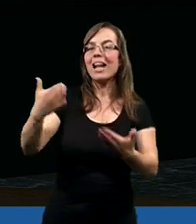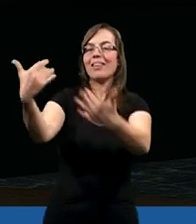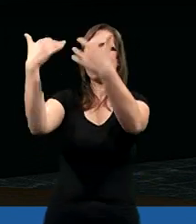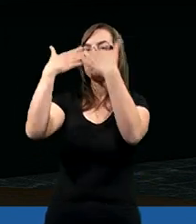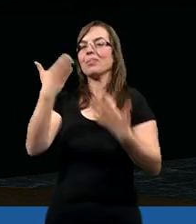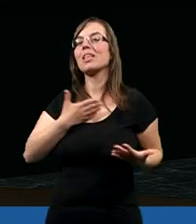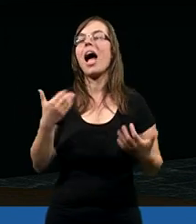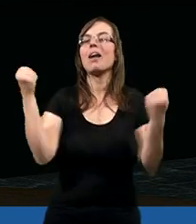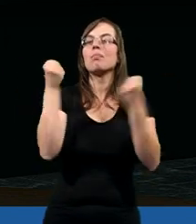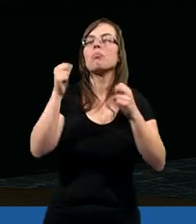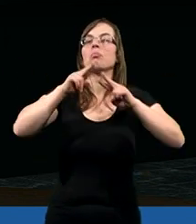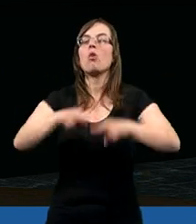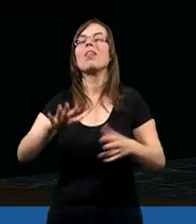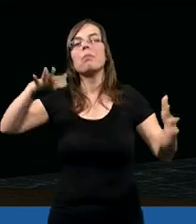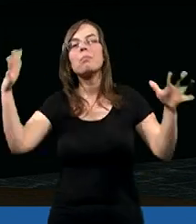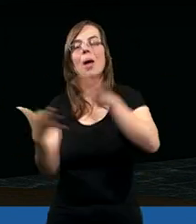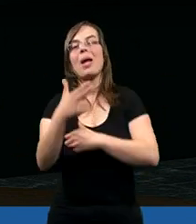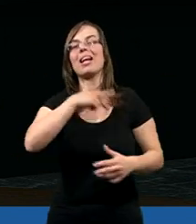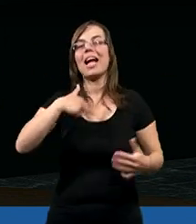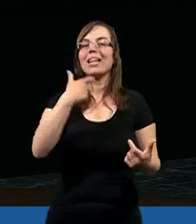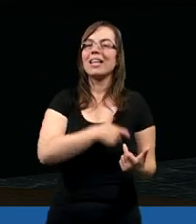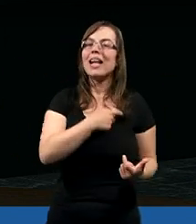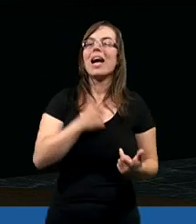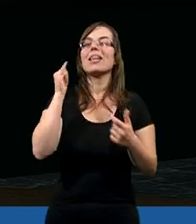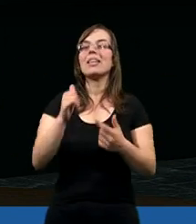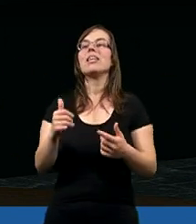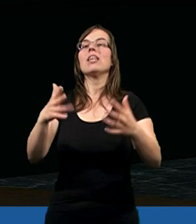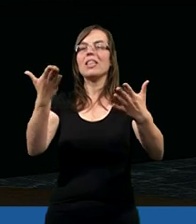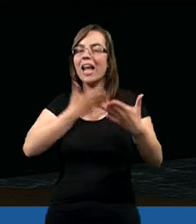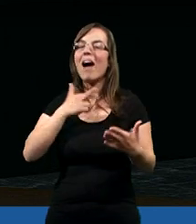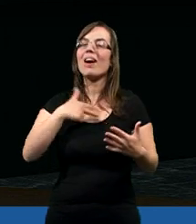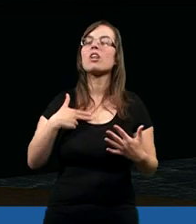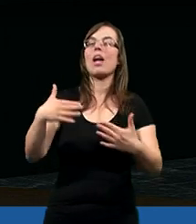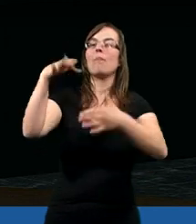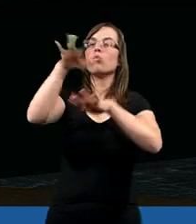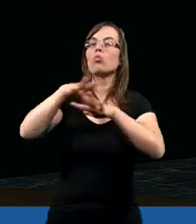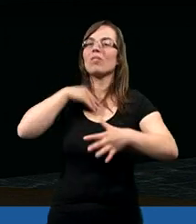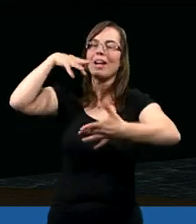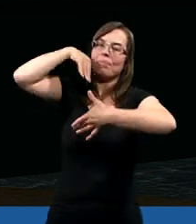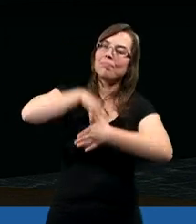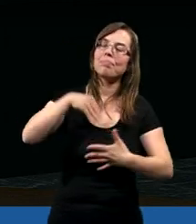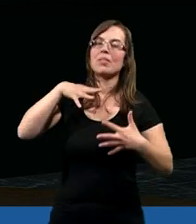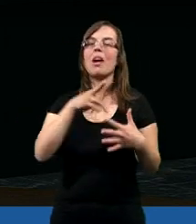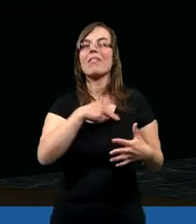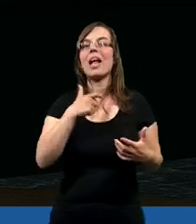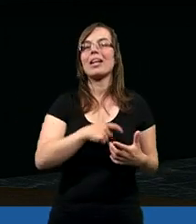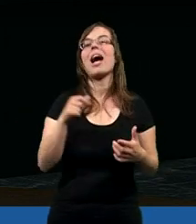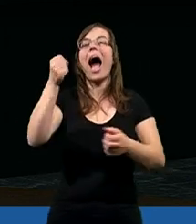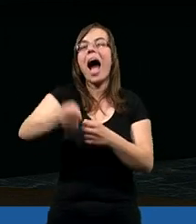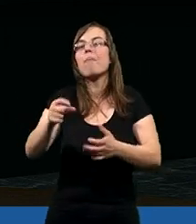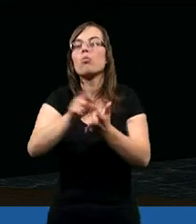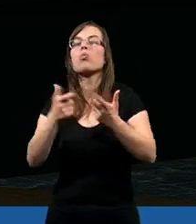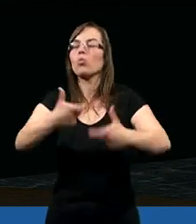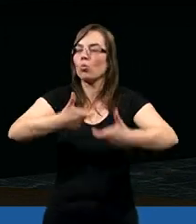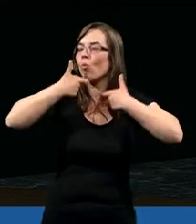swoim cudownym sposobem pozwalasz nam przemienić się. Ty posłuchasz Ducha Świętego, który wprowadza w nas nadzieję, które apostoł